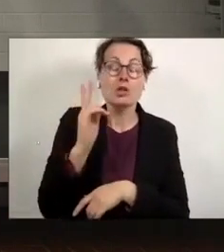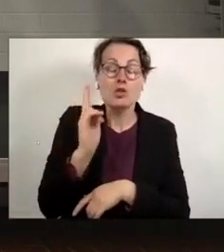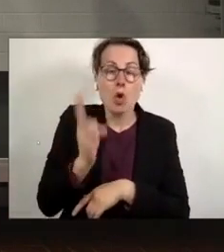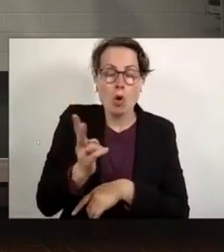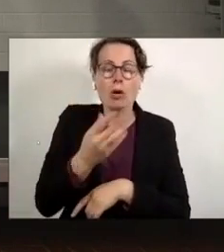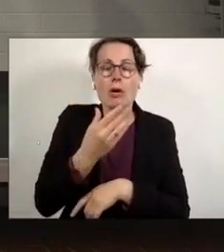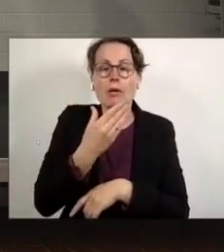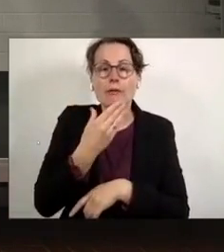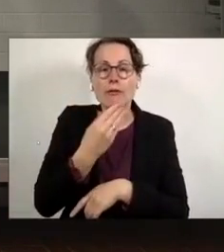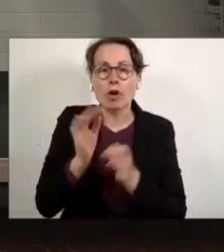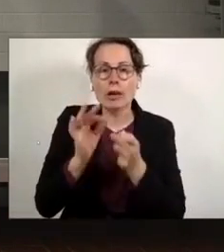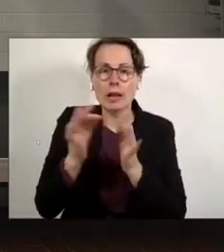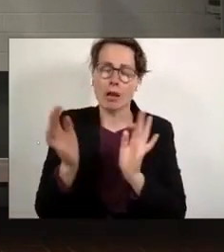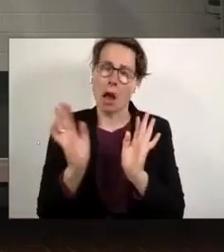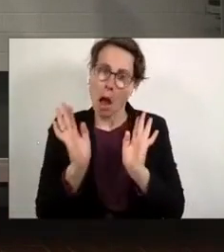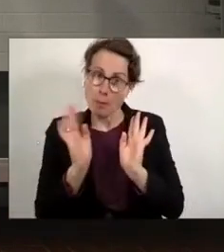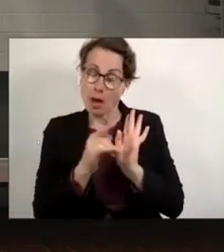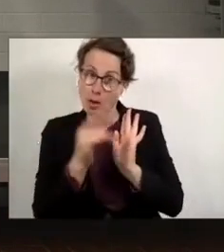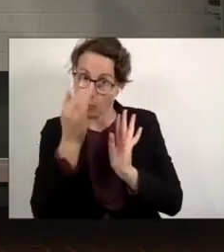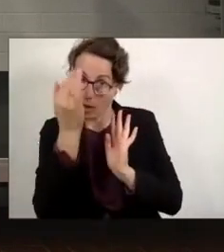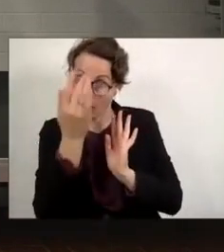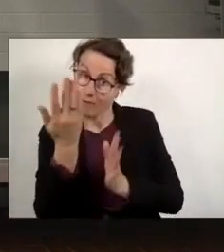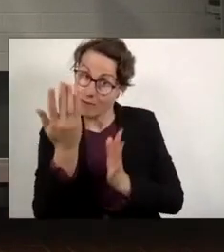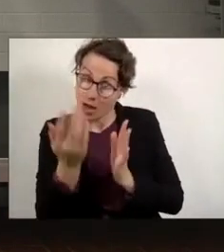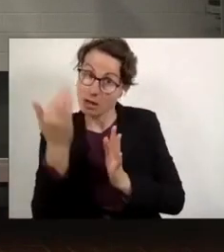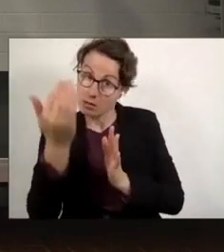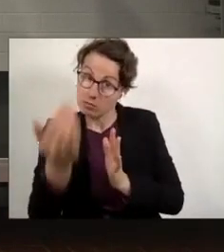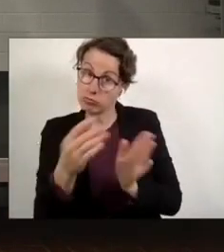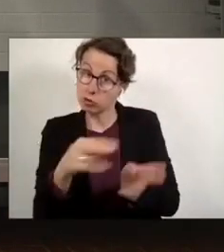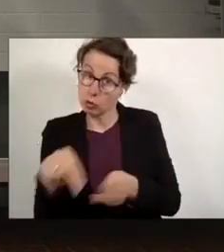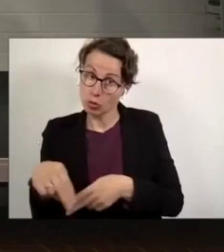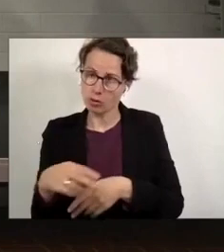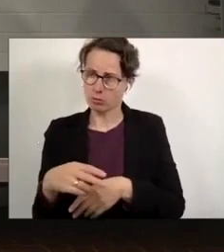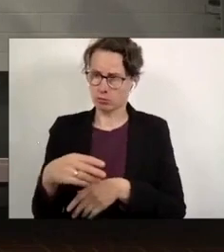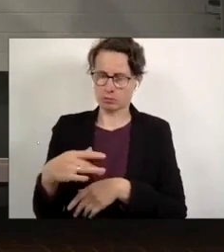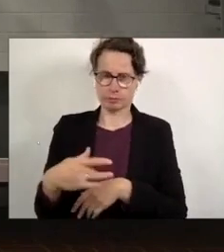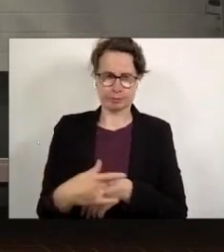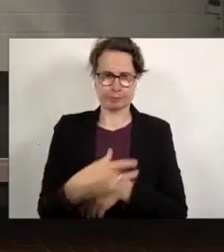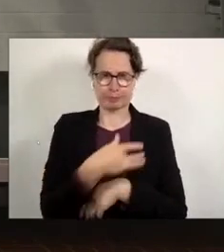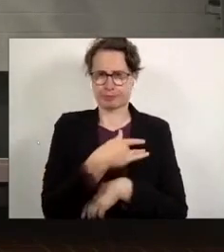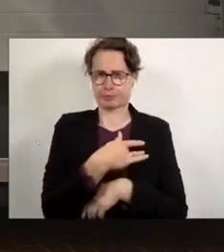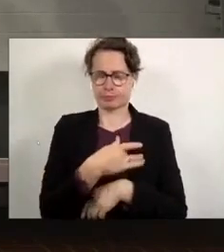aber ihr solltet es euch überlegen. Vielleicht geht ihr mal zurück. Das war für viele sehr verletzend.